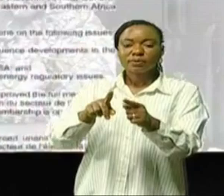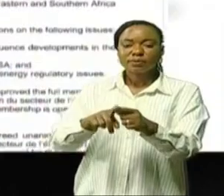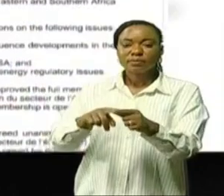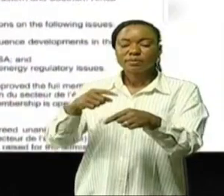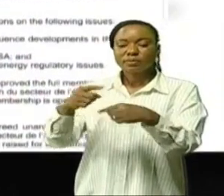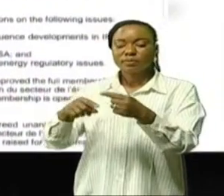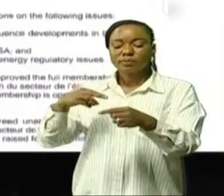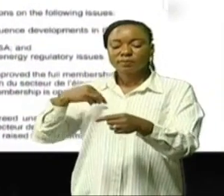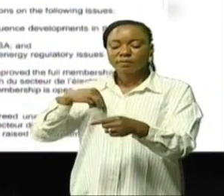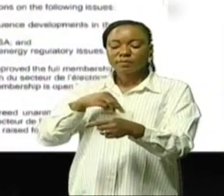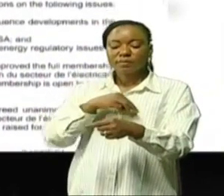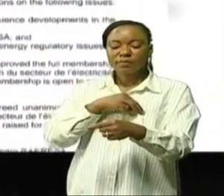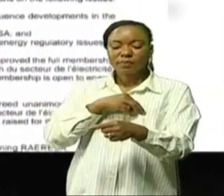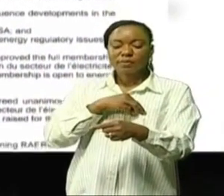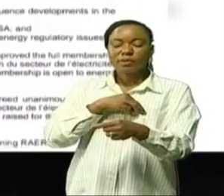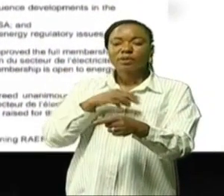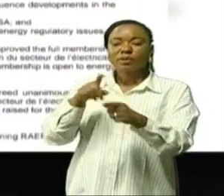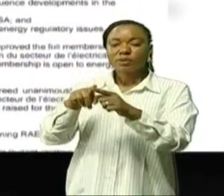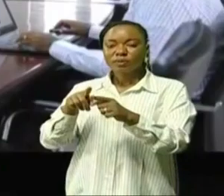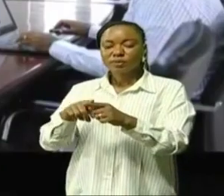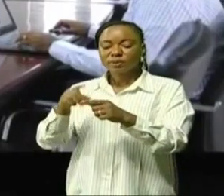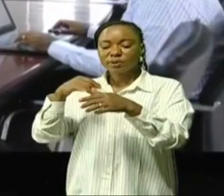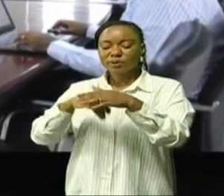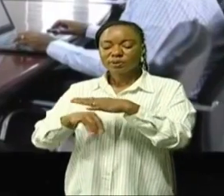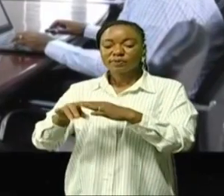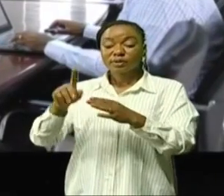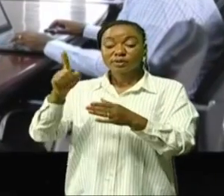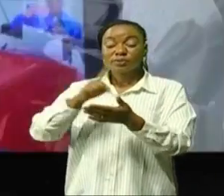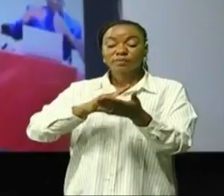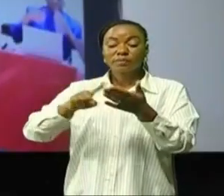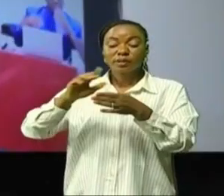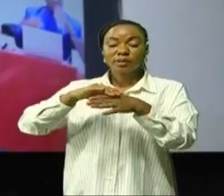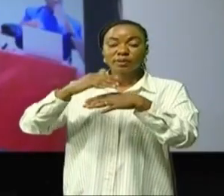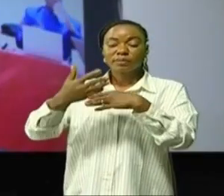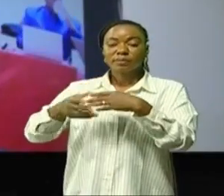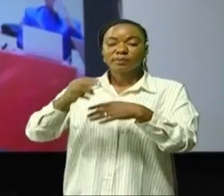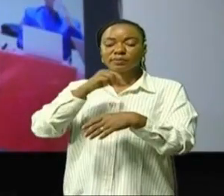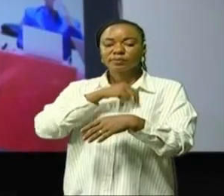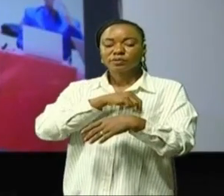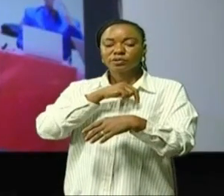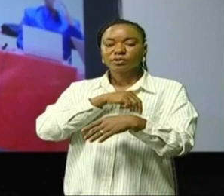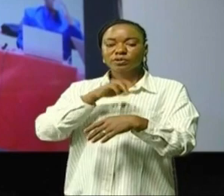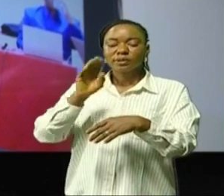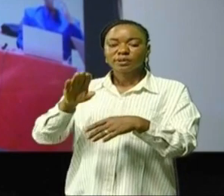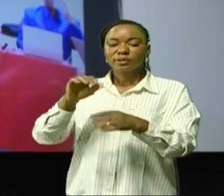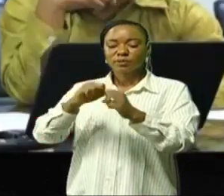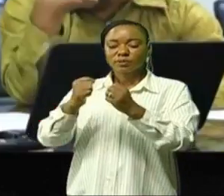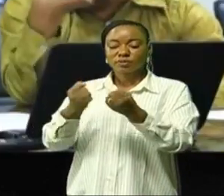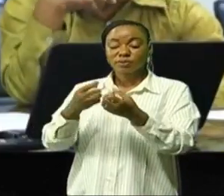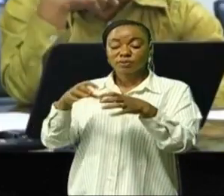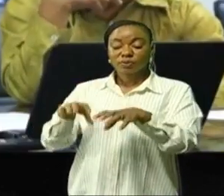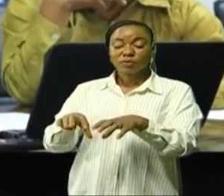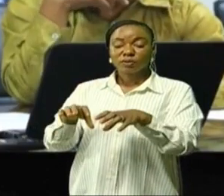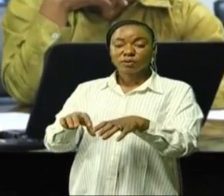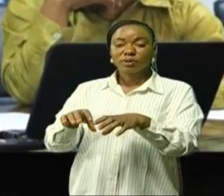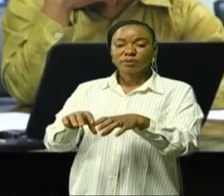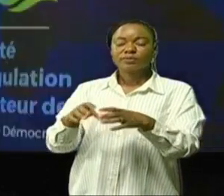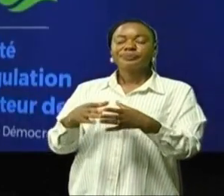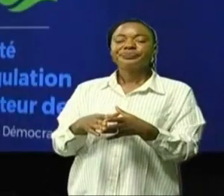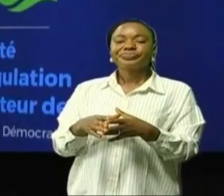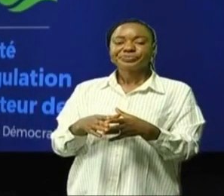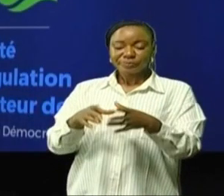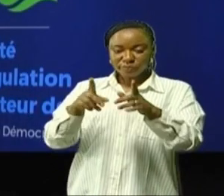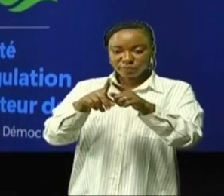membre de la RA-RSA intervient une semaine après l'admission de cette instance congolaise des régulations